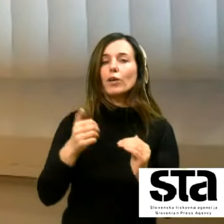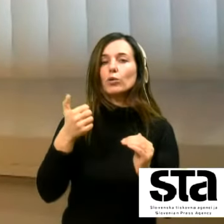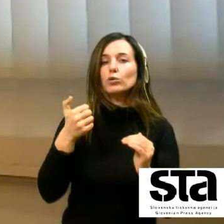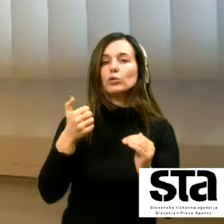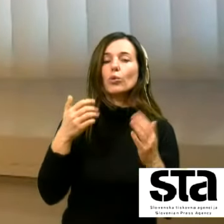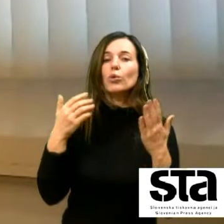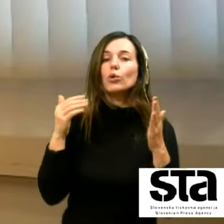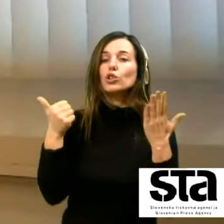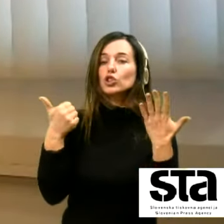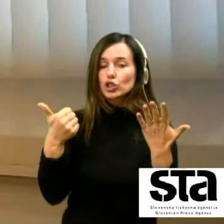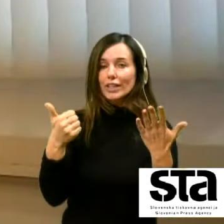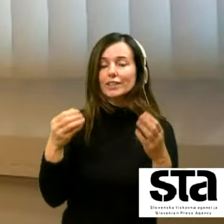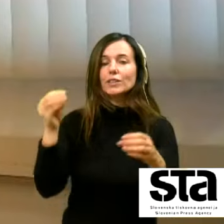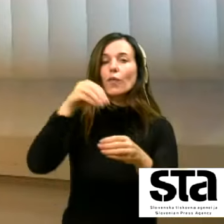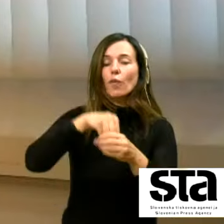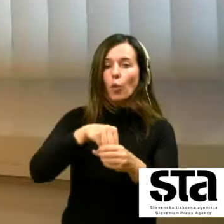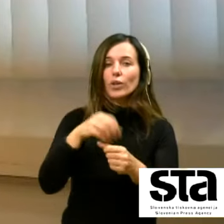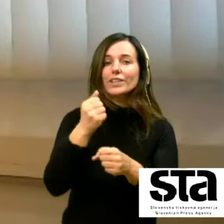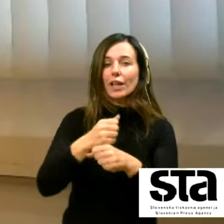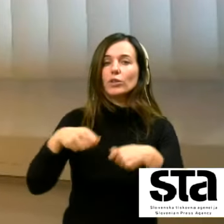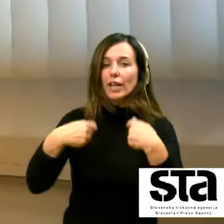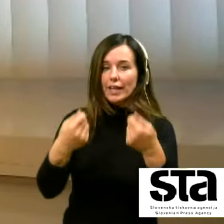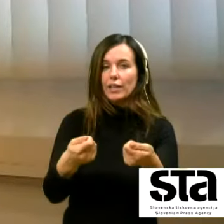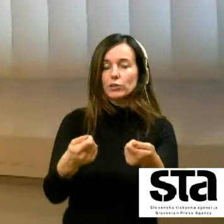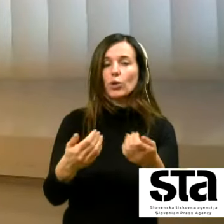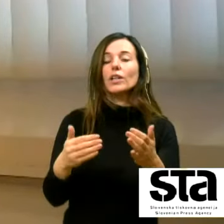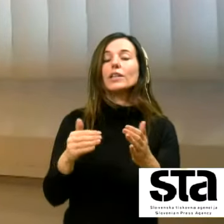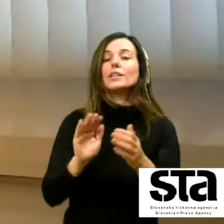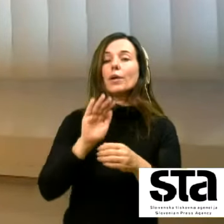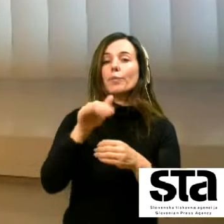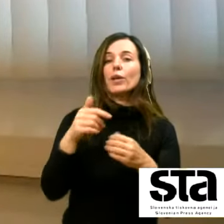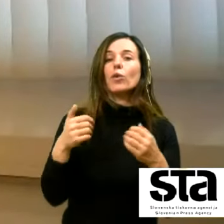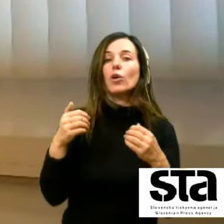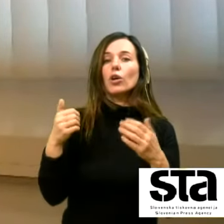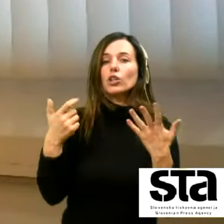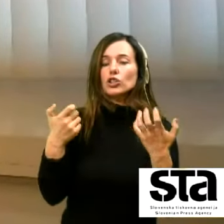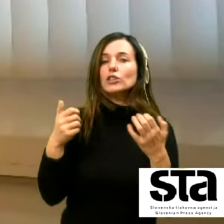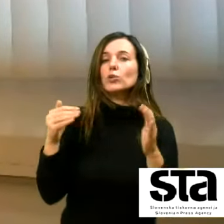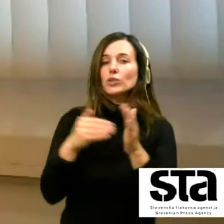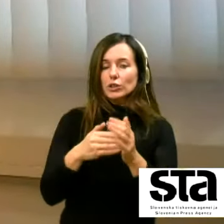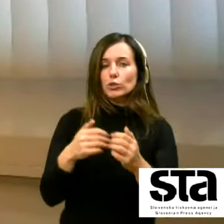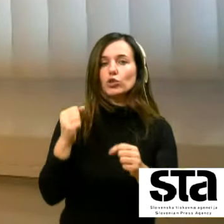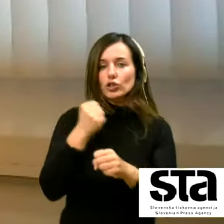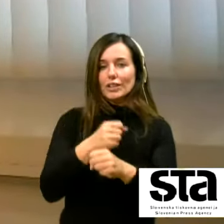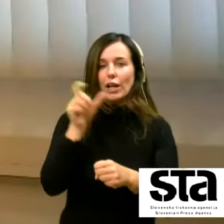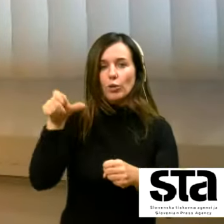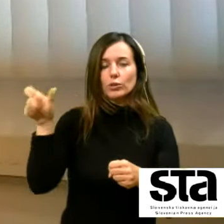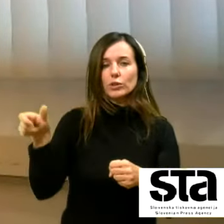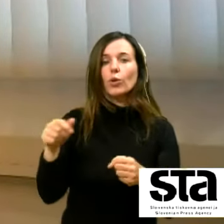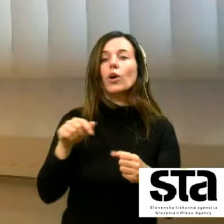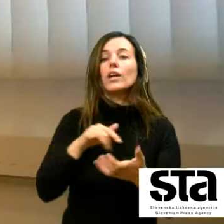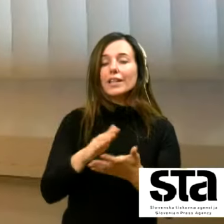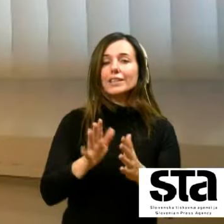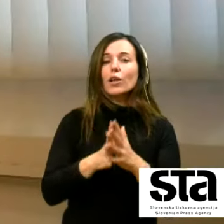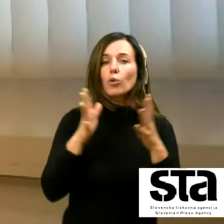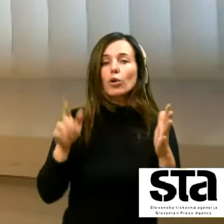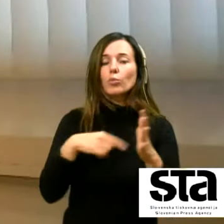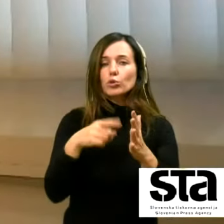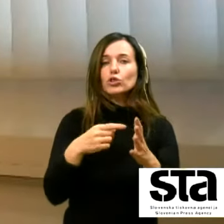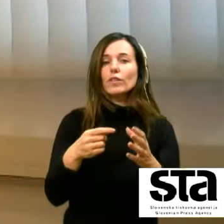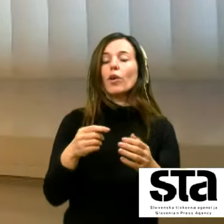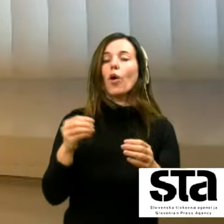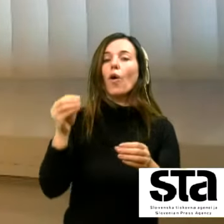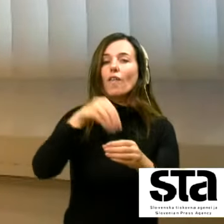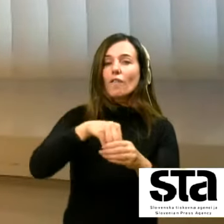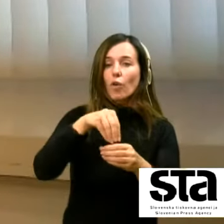tisoč vlog delodajalcev za preko 600 tisak delovcov čeprav gre za veliko število teh prijetijh vlog